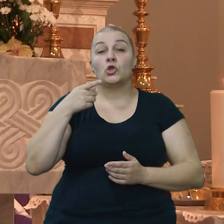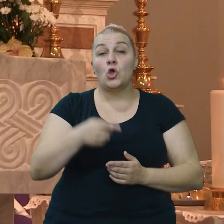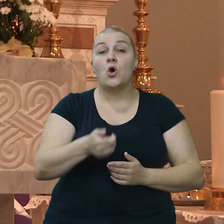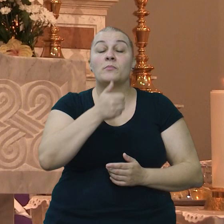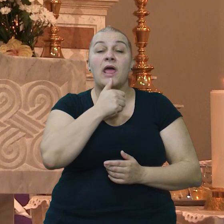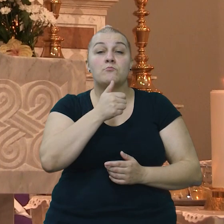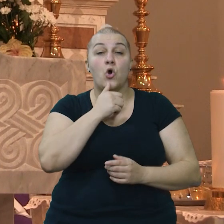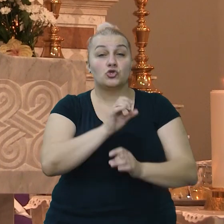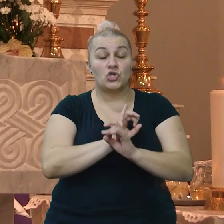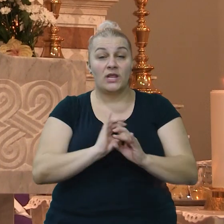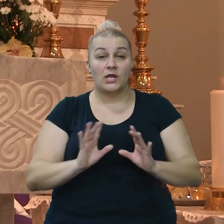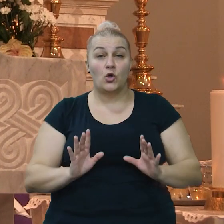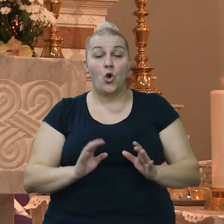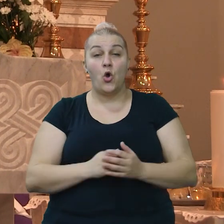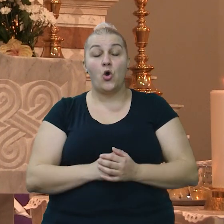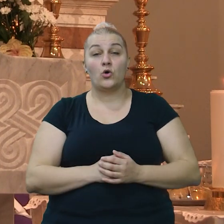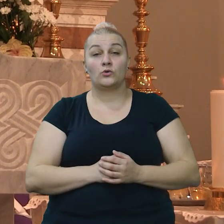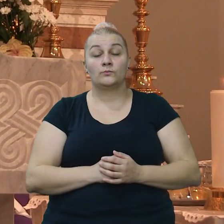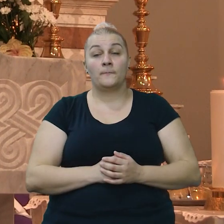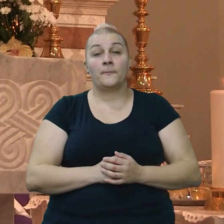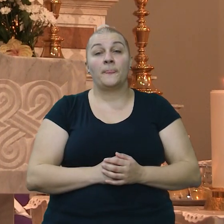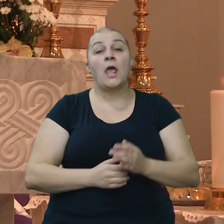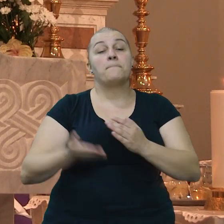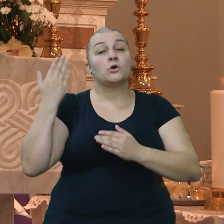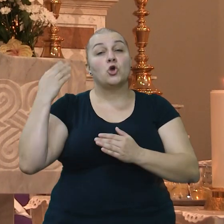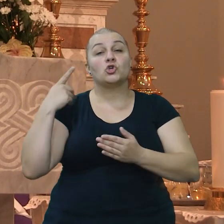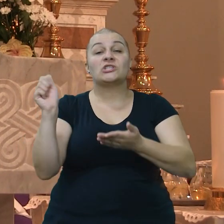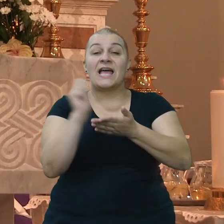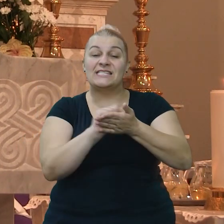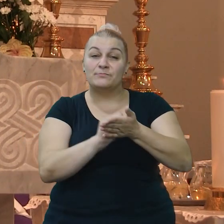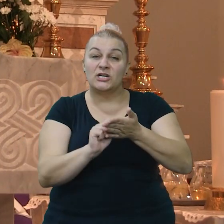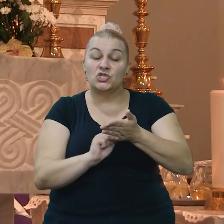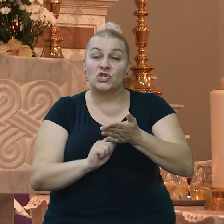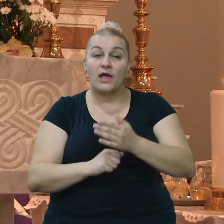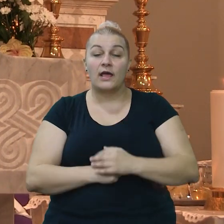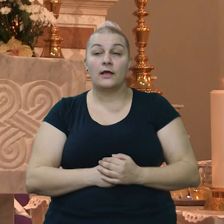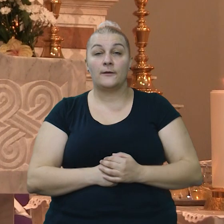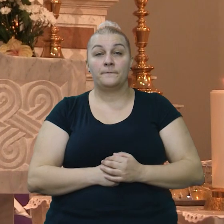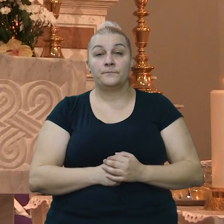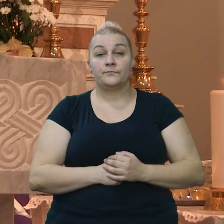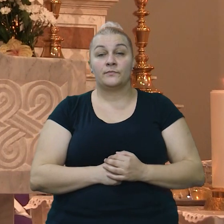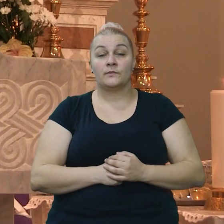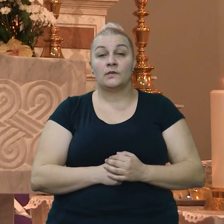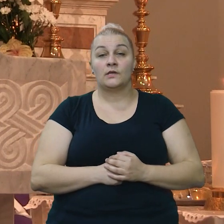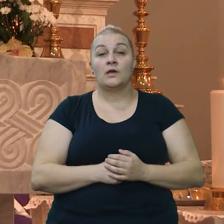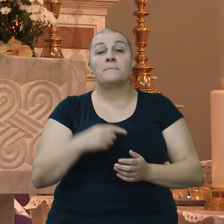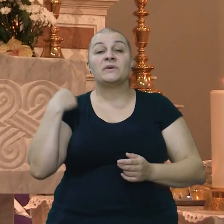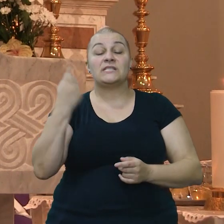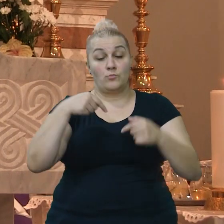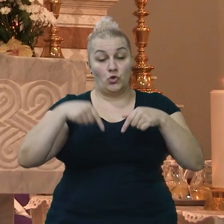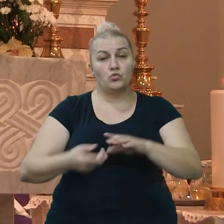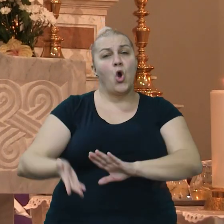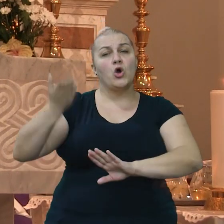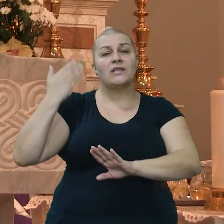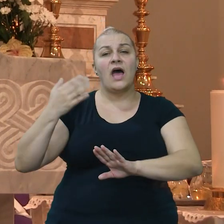Mnogi braćo i sredost. Mnogi